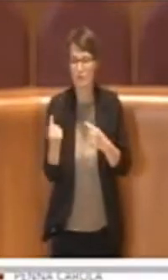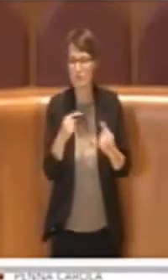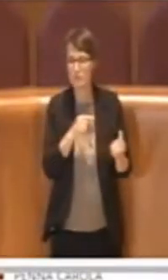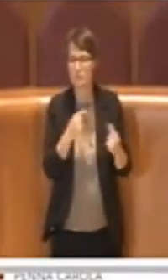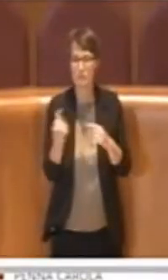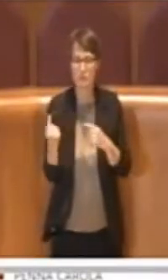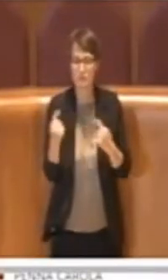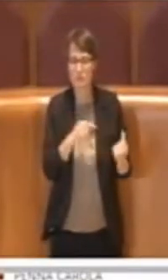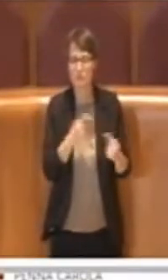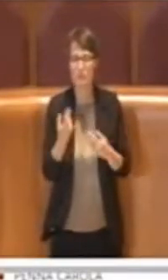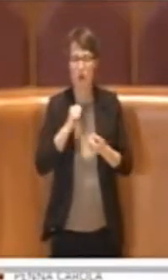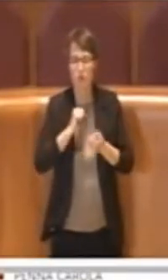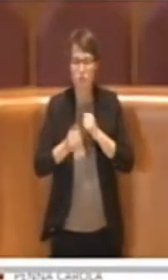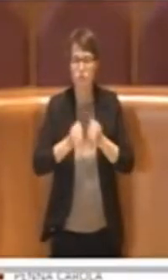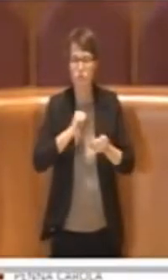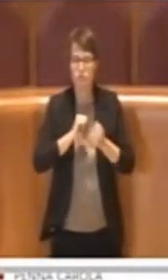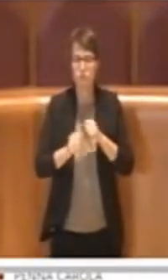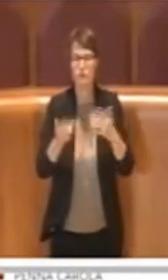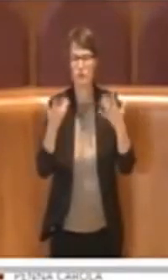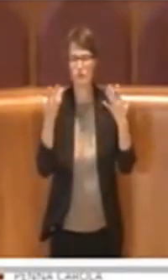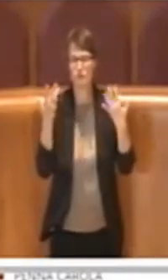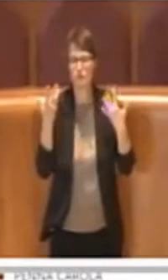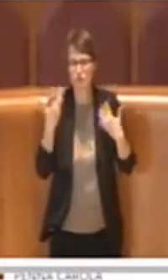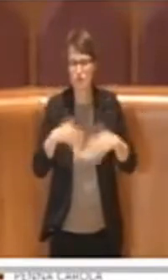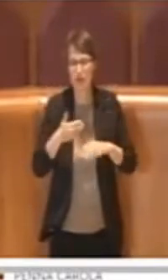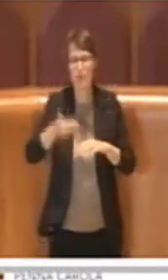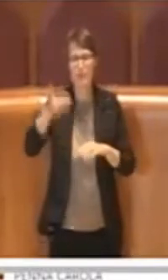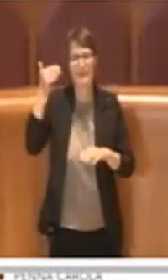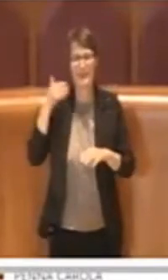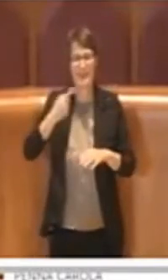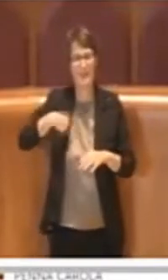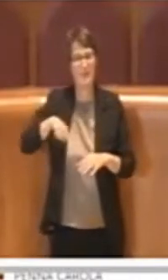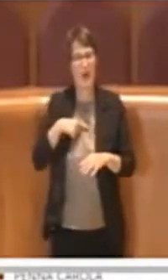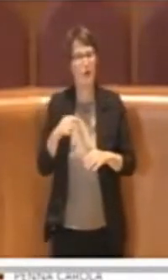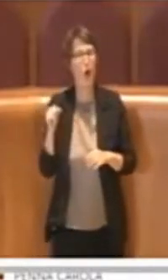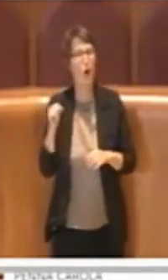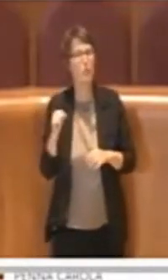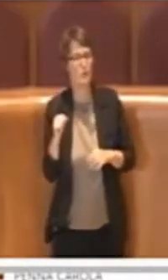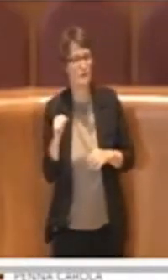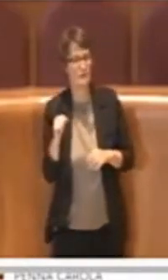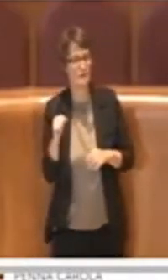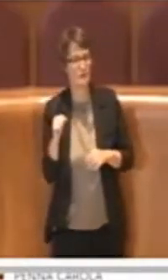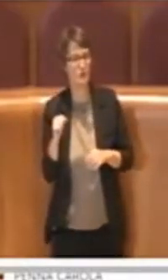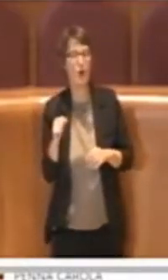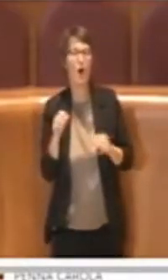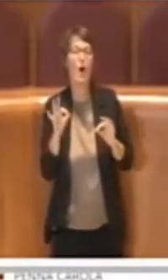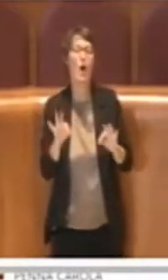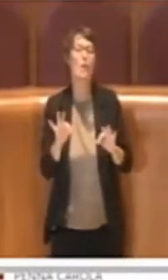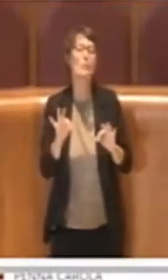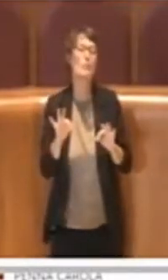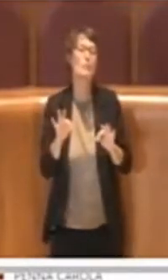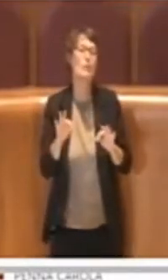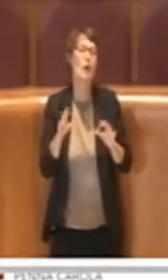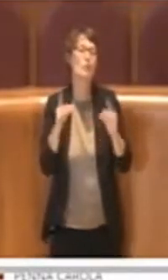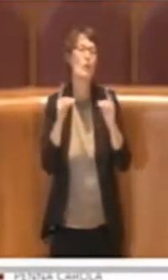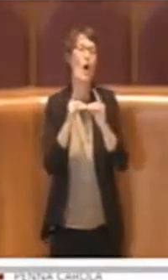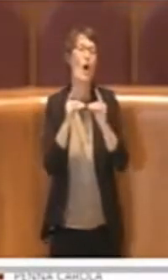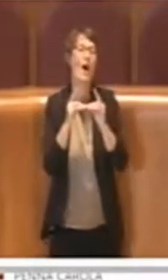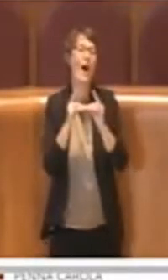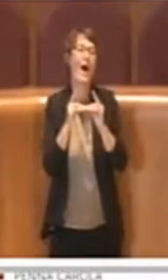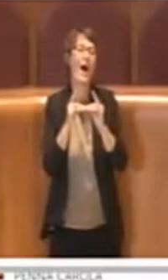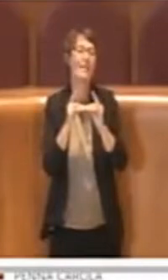quando eravamo opposizione, cioè su queste benedette antenne radio base,